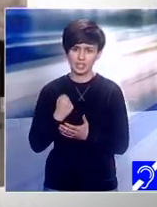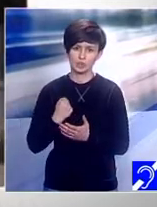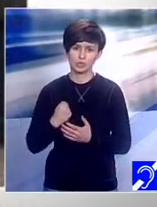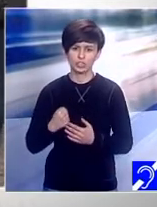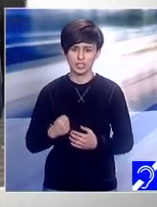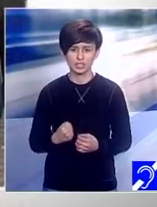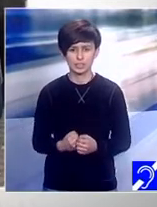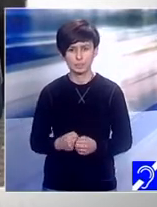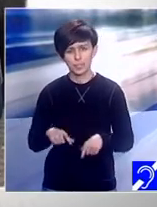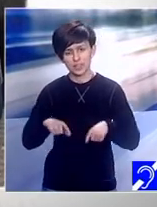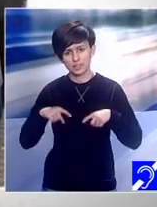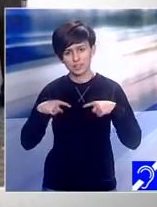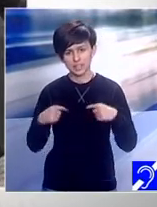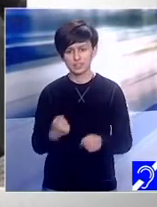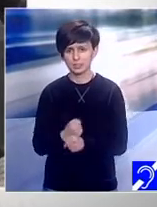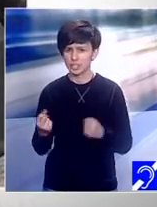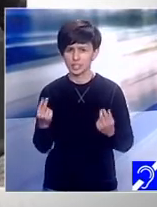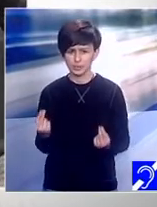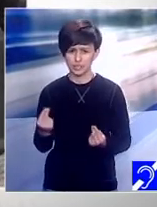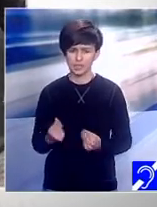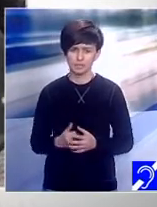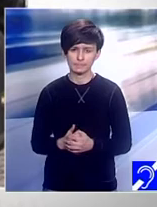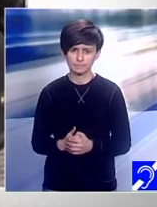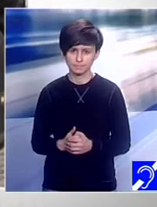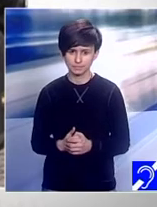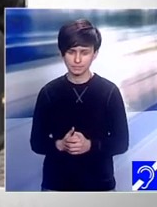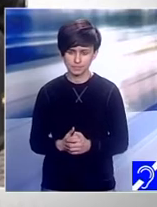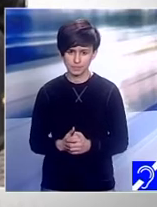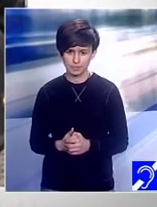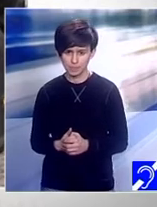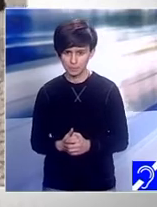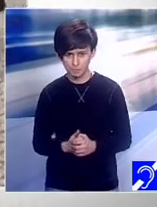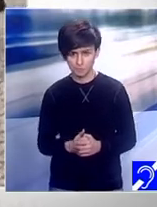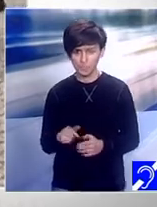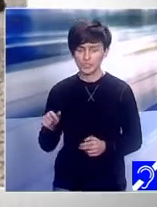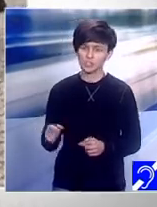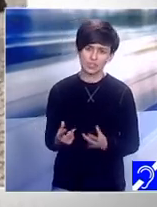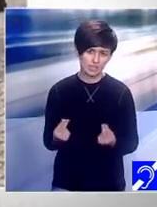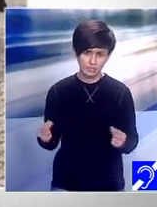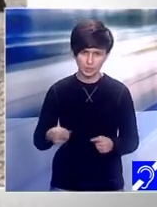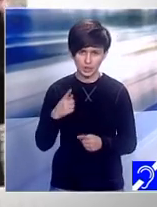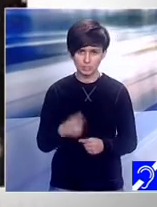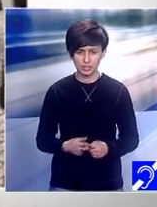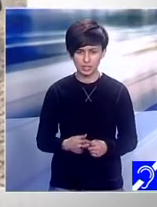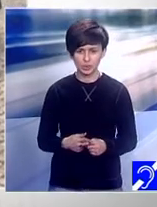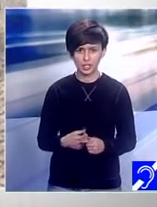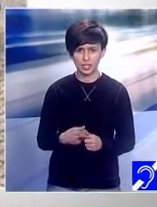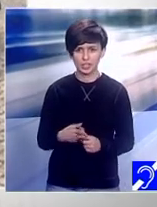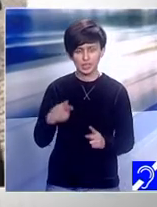și reușesc chiar să o facă foarte bine, uneori și de cele mai multe ori chiar atingând